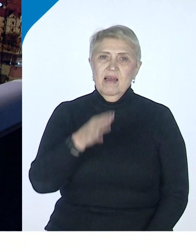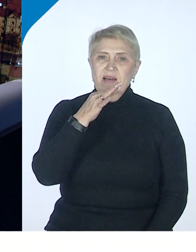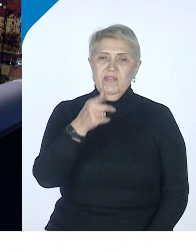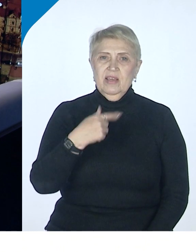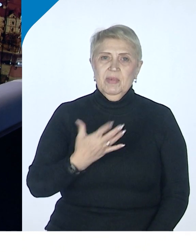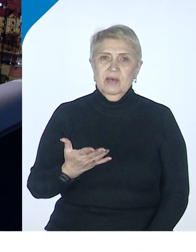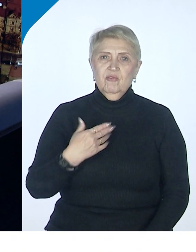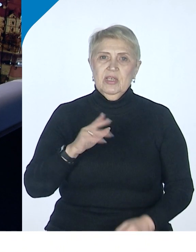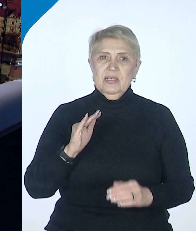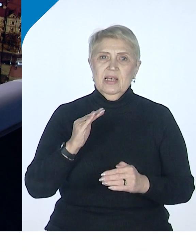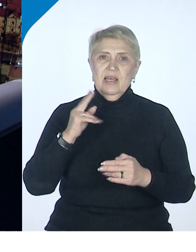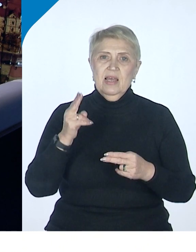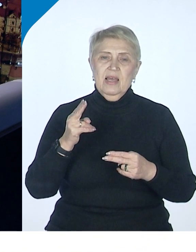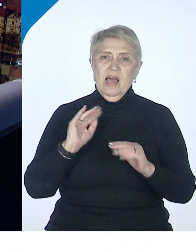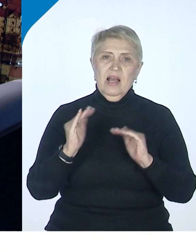ограничено,